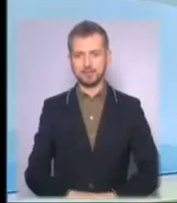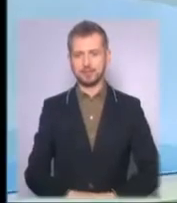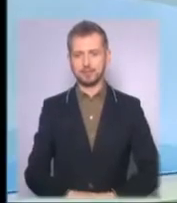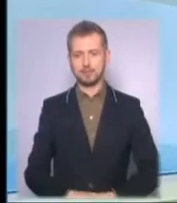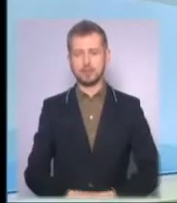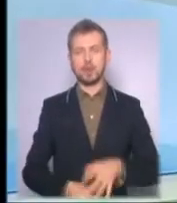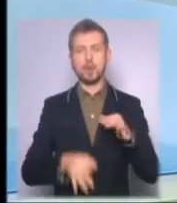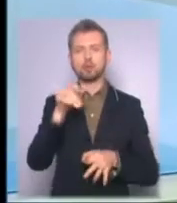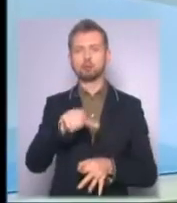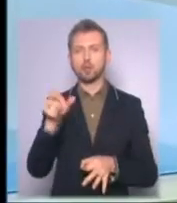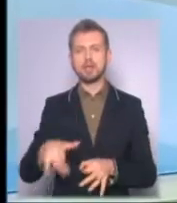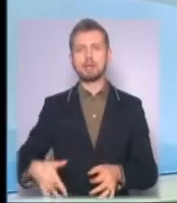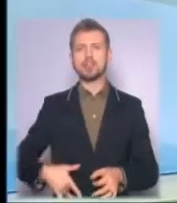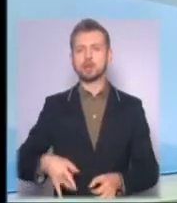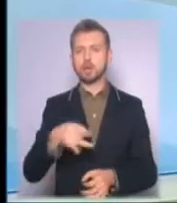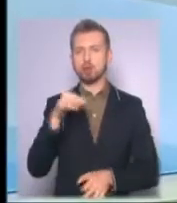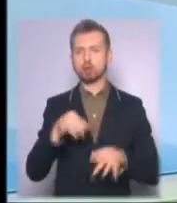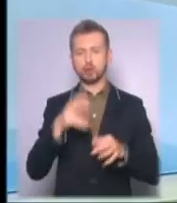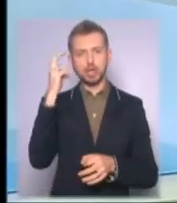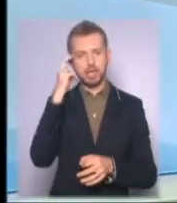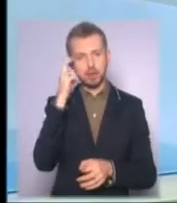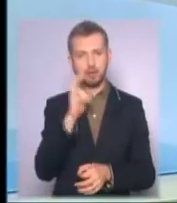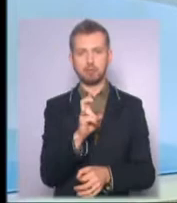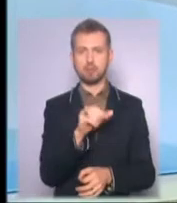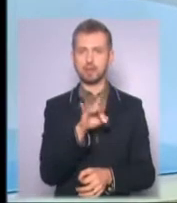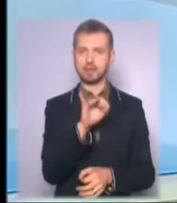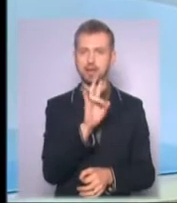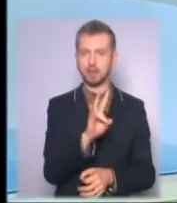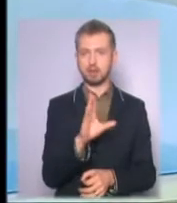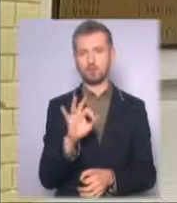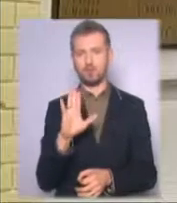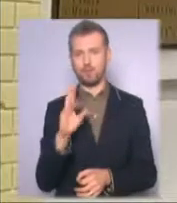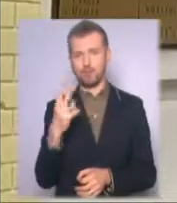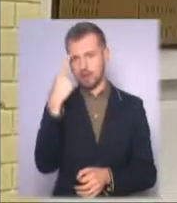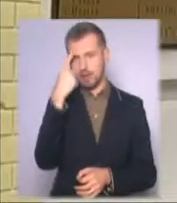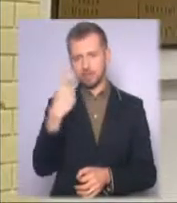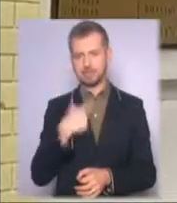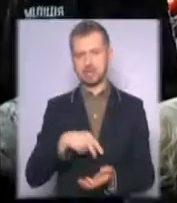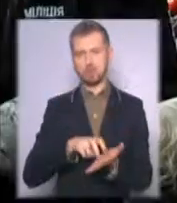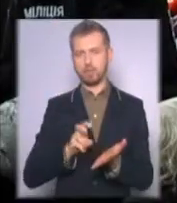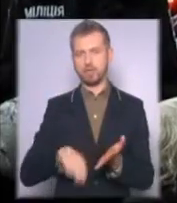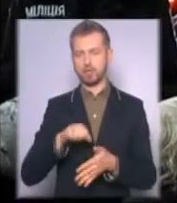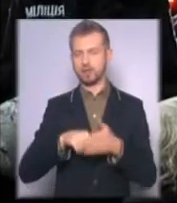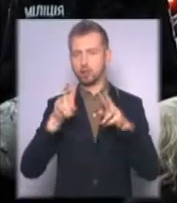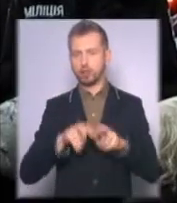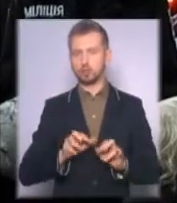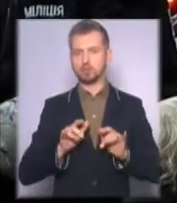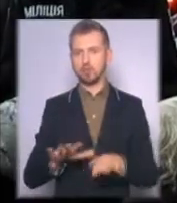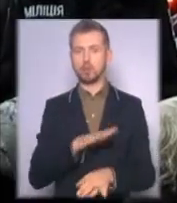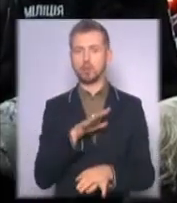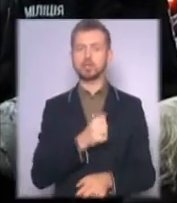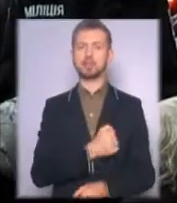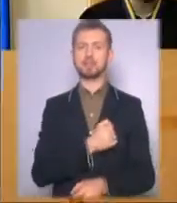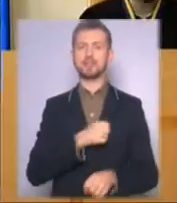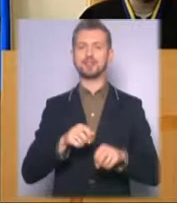Судді Печерського районного суду Києва Олеся Батрин та Сергій Вовк заявили самовідвід від розгляду справи колишніх бійців